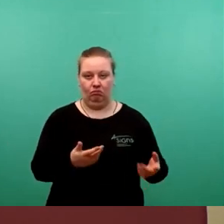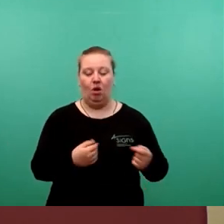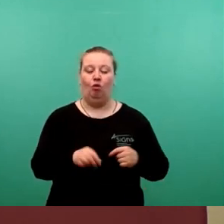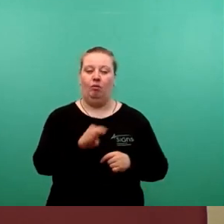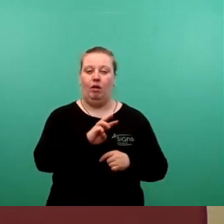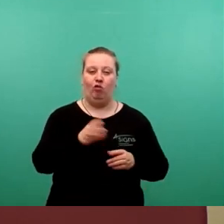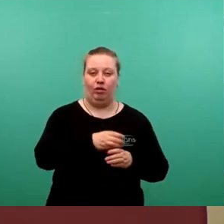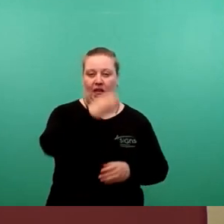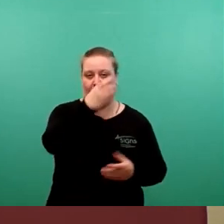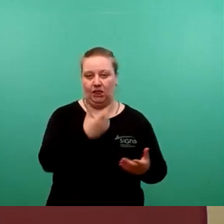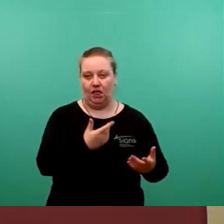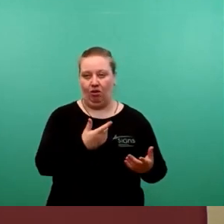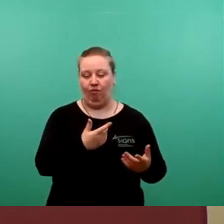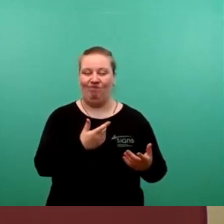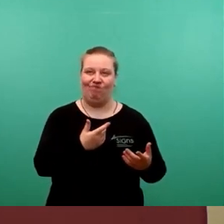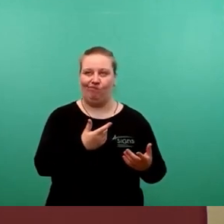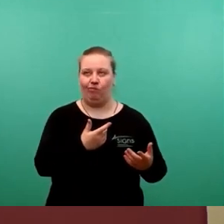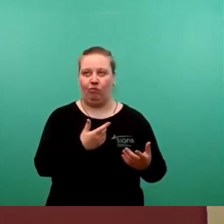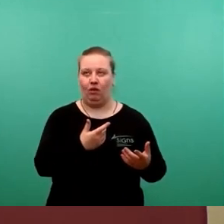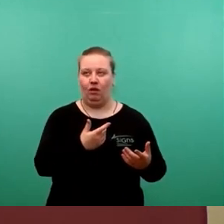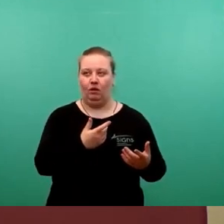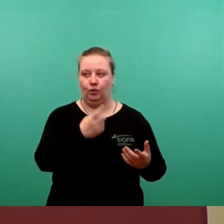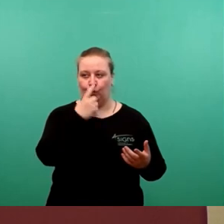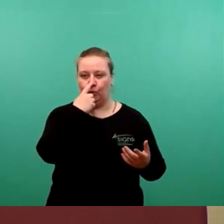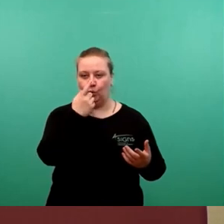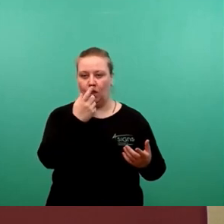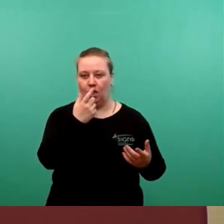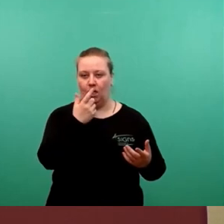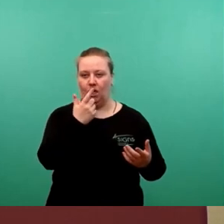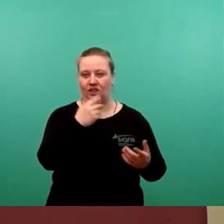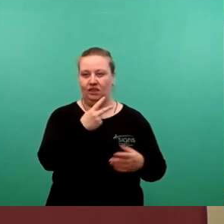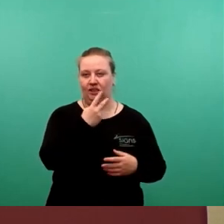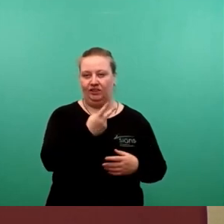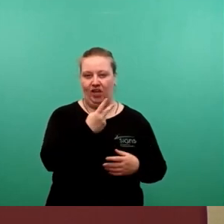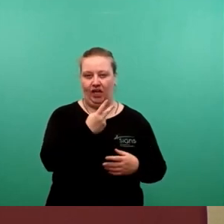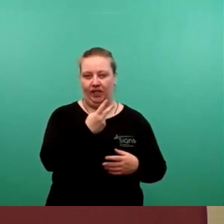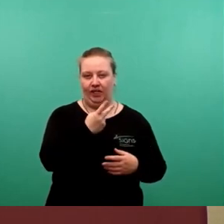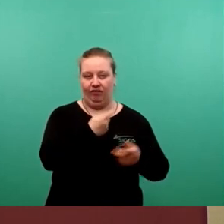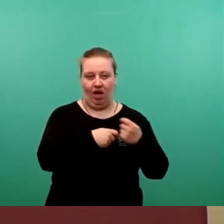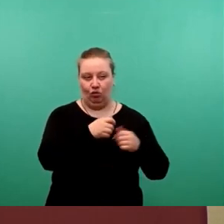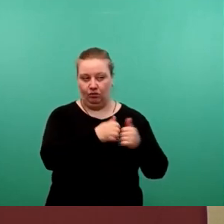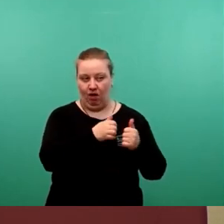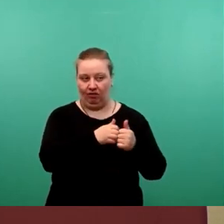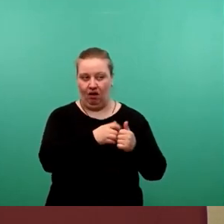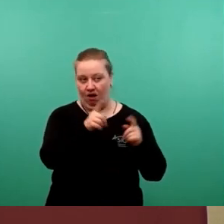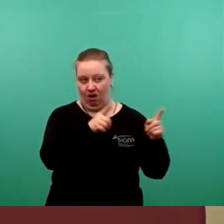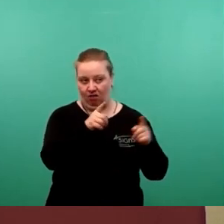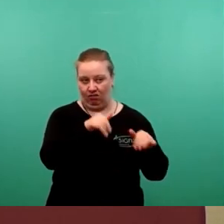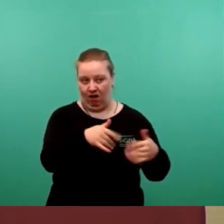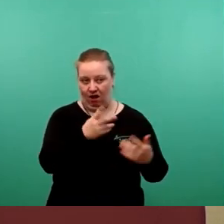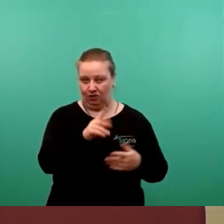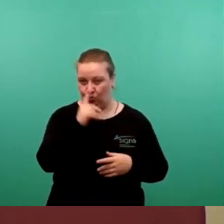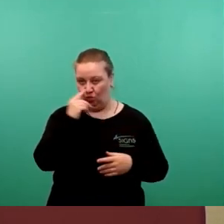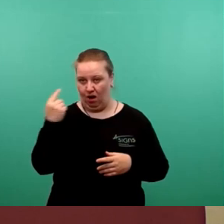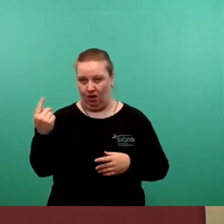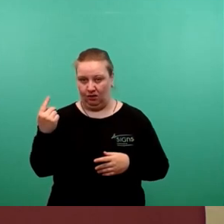Center, oder hätten beim World Trade Center auch zwei Verhandlungspartner, nicht nur einen. Offene